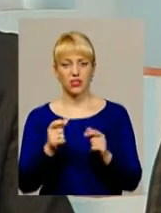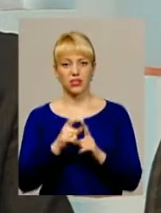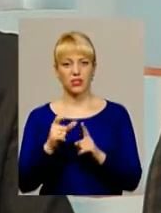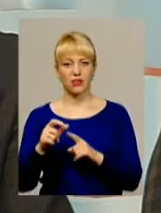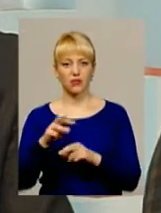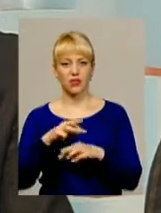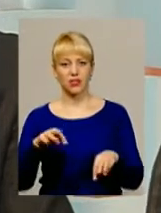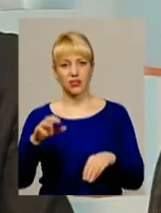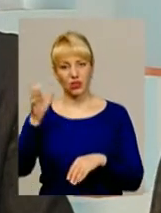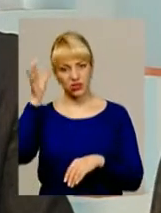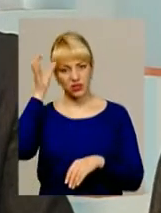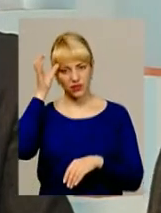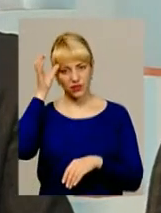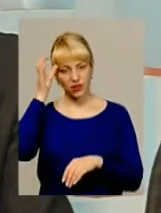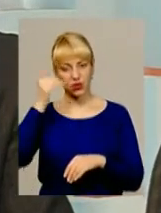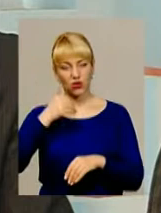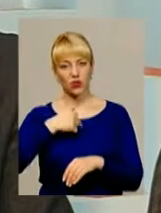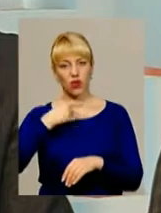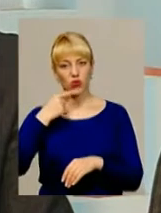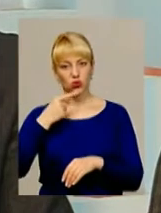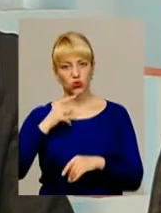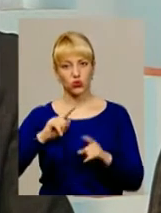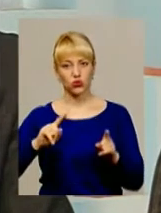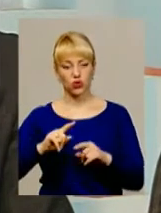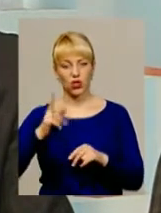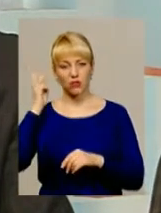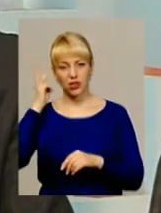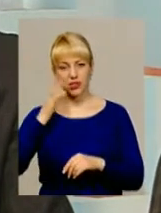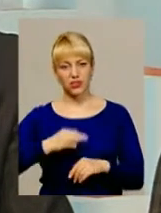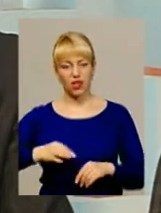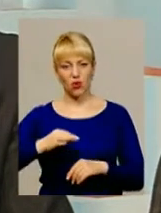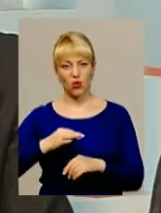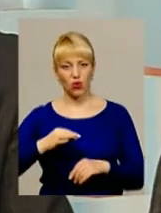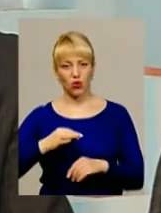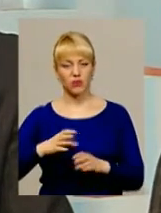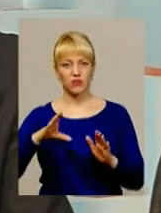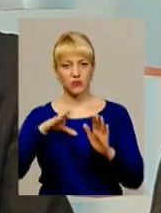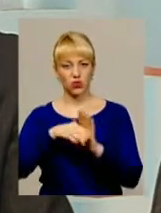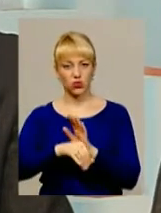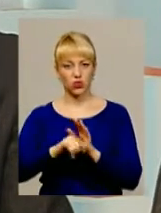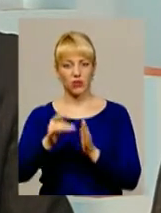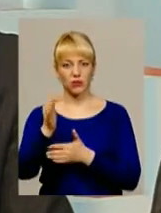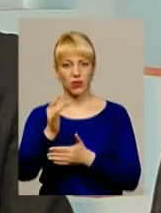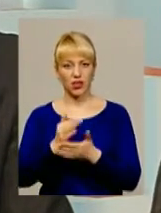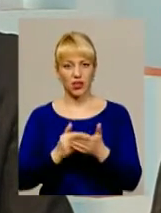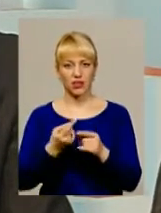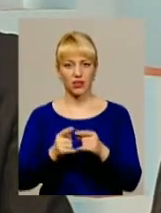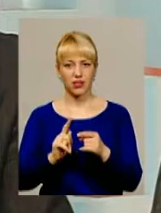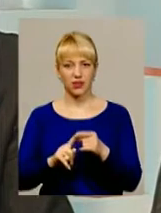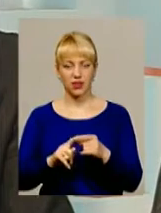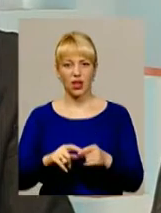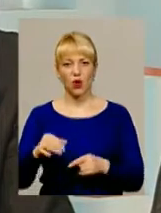міністра освіти, наголошу, що Хмельницька область якраз і включена в перелік тих областей, які